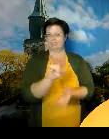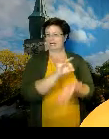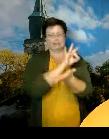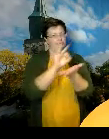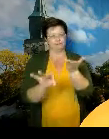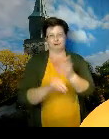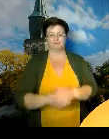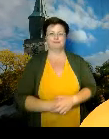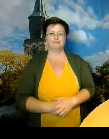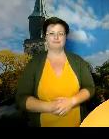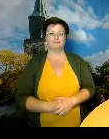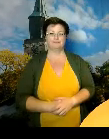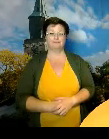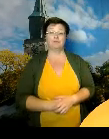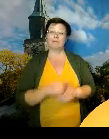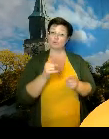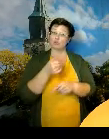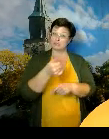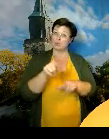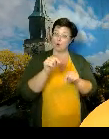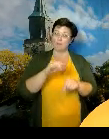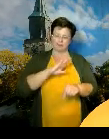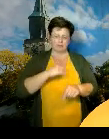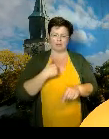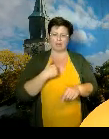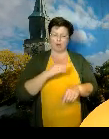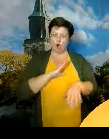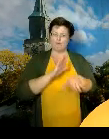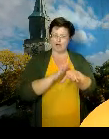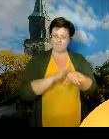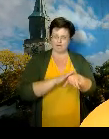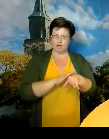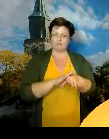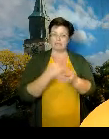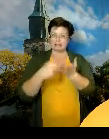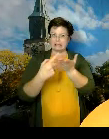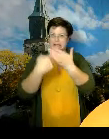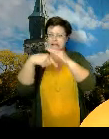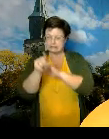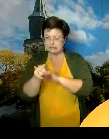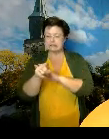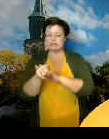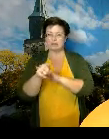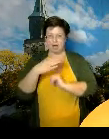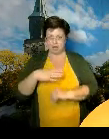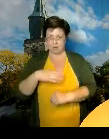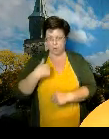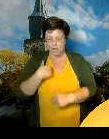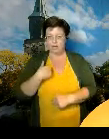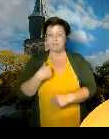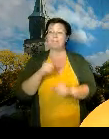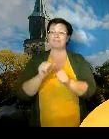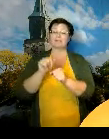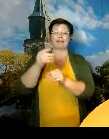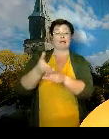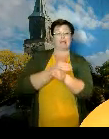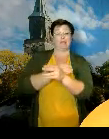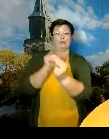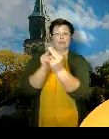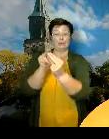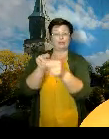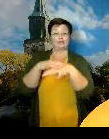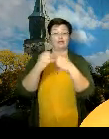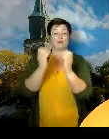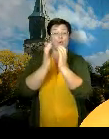Jos saat oireita ja hakeudut testiin, niin otat yhteyttä terveydenhuoltoon ja saat